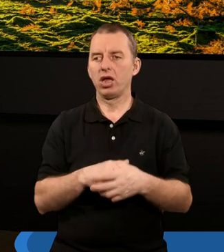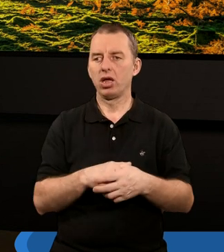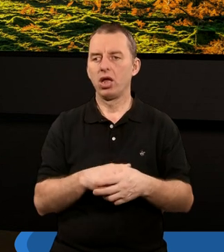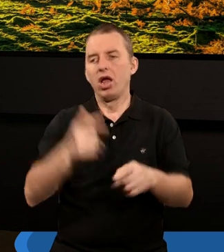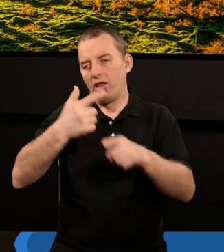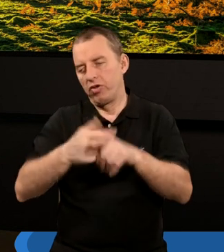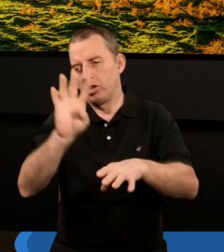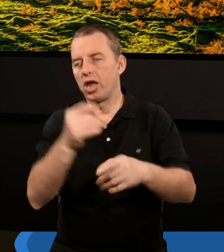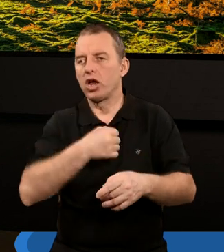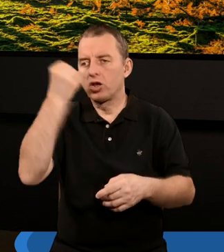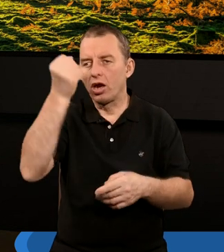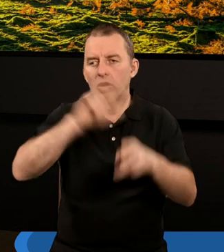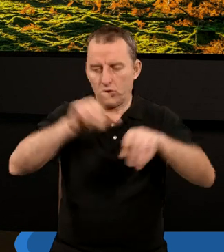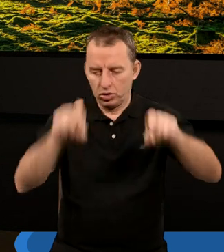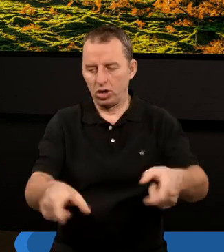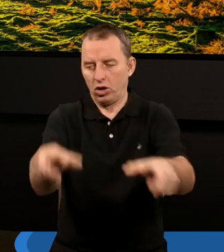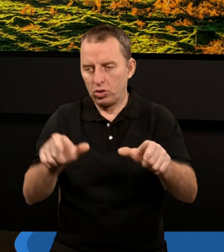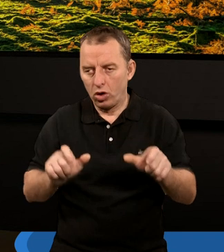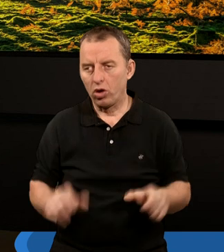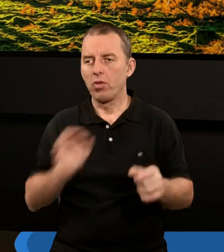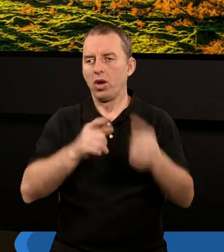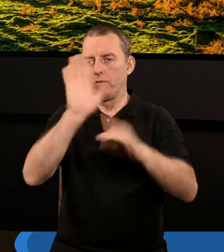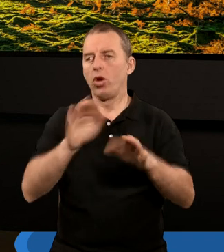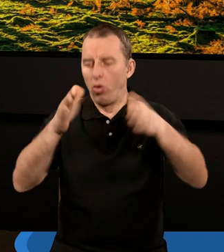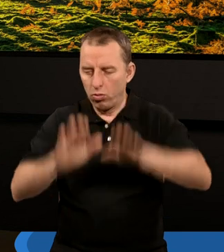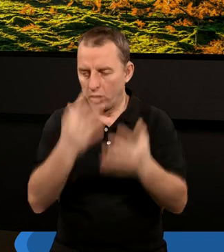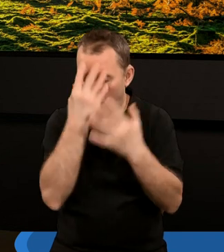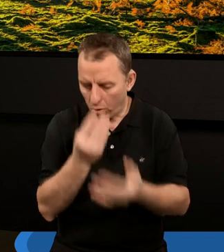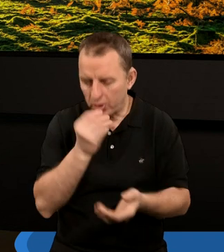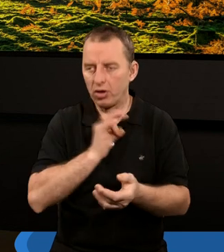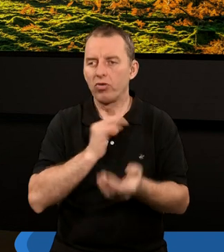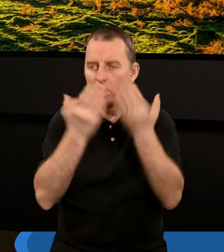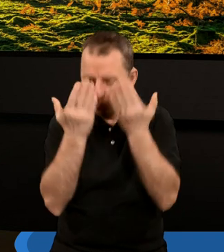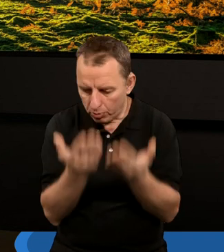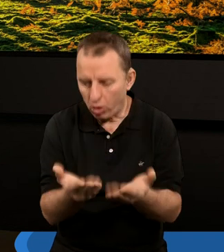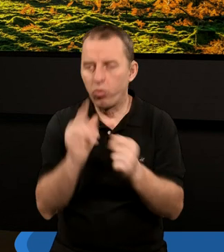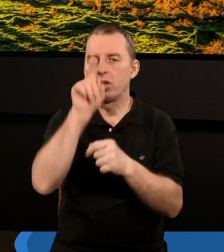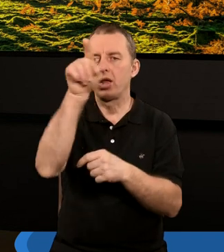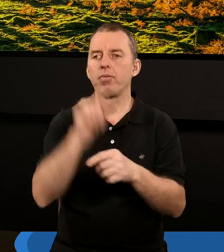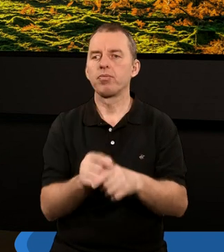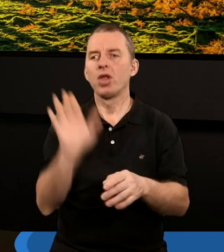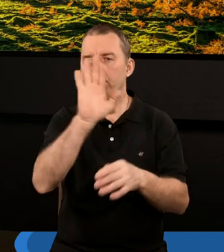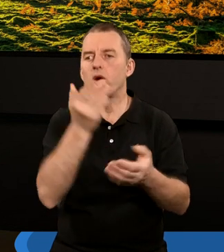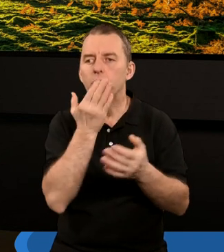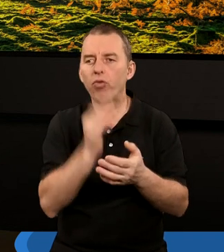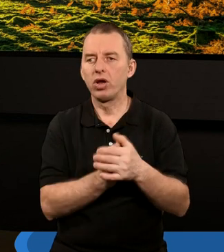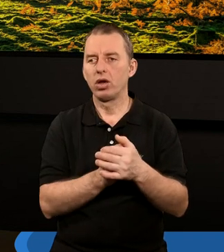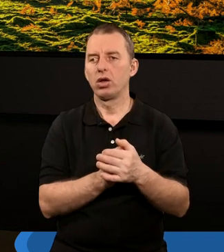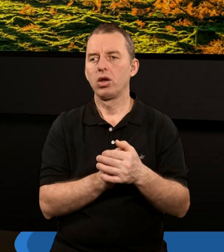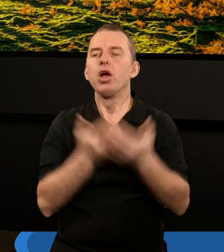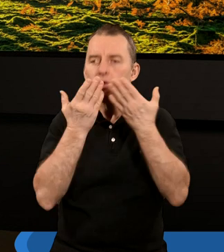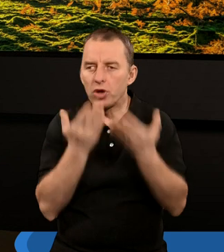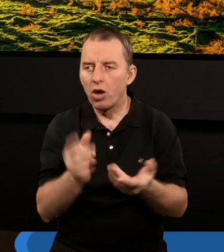A dwudziestu czterech starszych, którzy siedzą na tronach swoich przed Bogiem upadło na oblicza swojej oddałym pokłon, pokłon Bogu, mówiąc